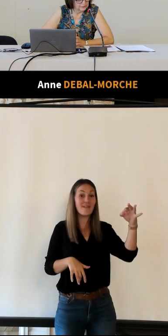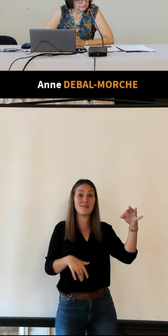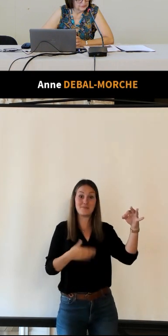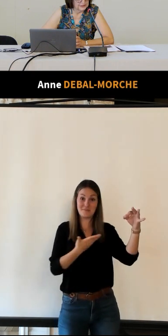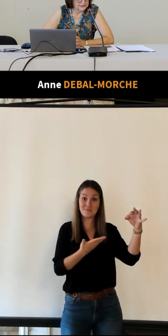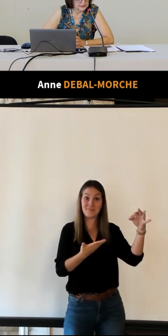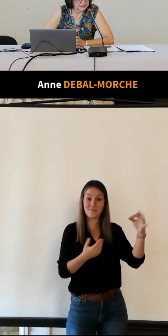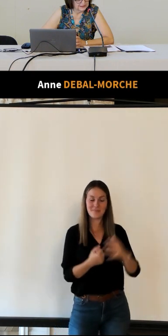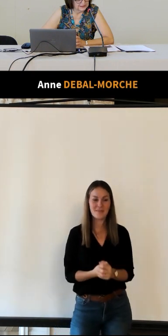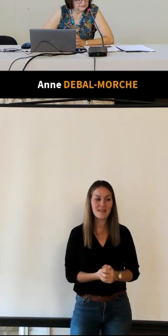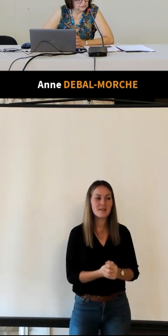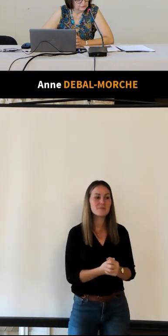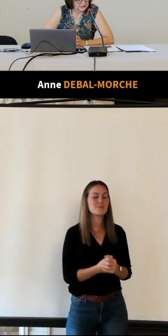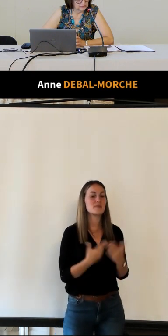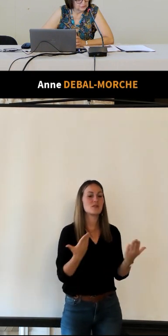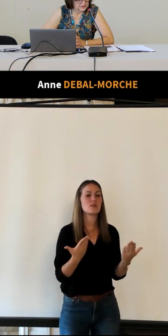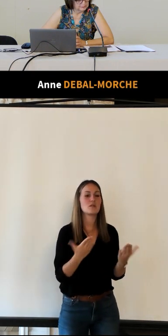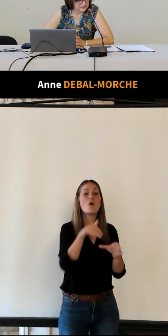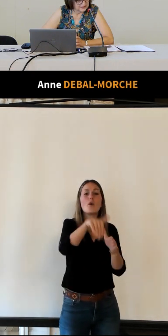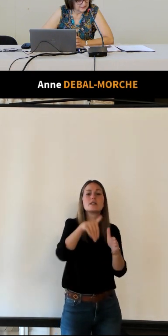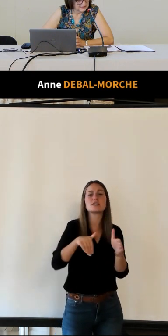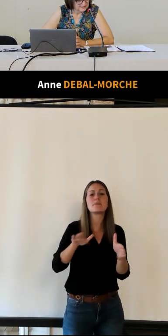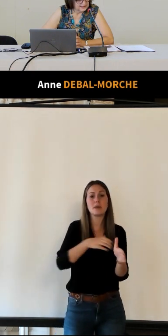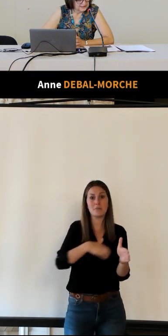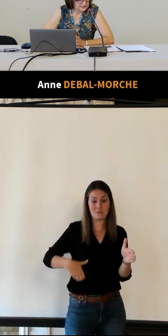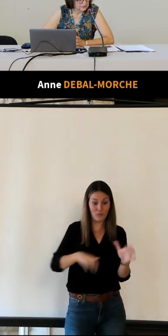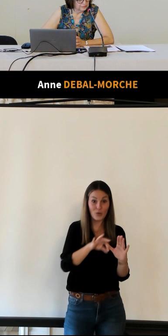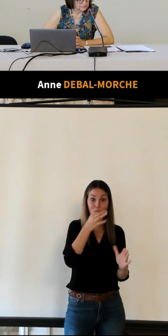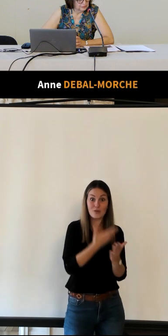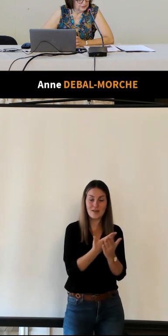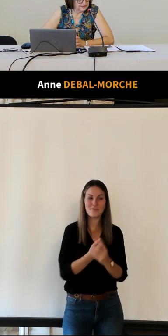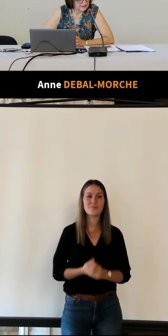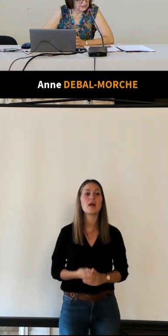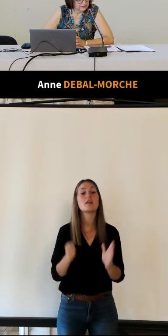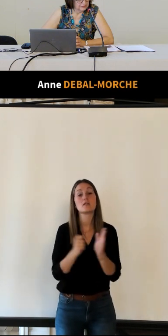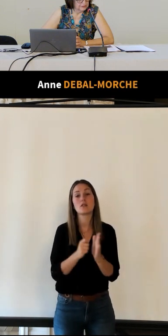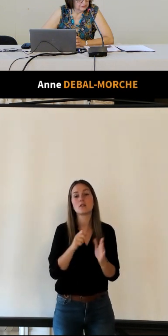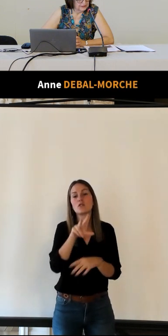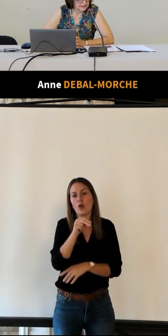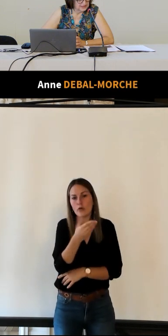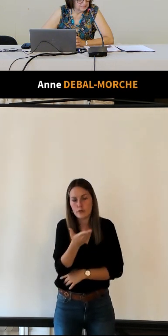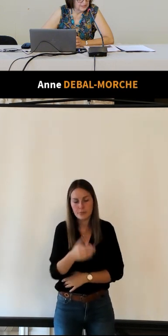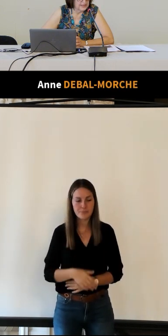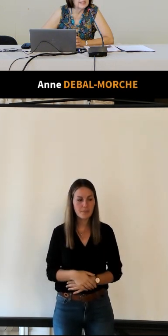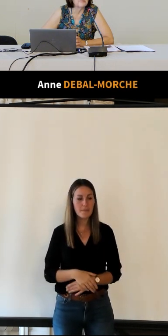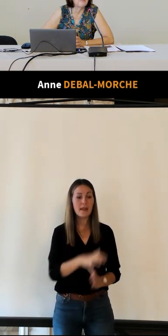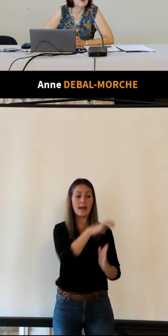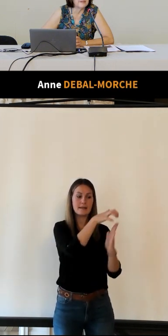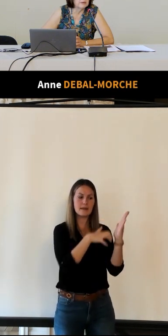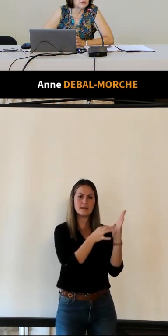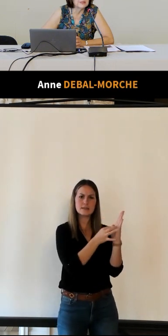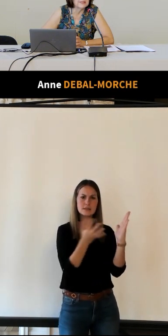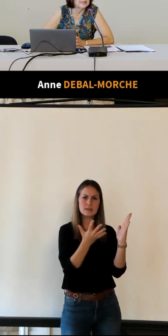du syndicat d'initiative aux archives municipales qui date donc des années 30 et qui explique ce qu'est la